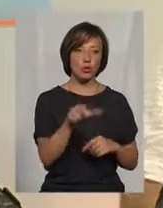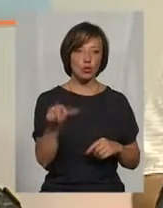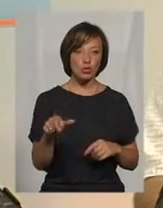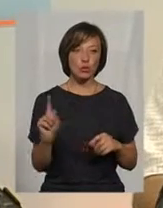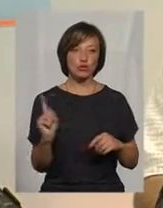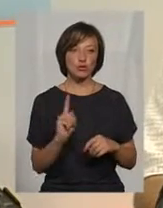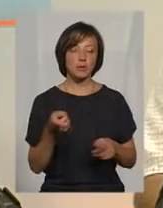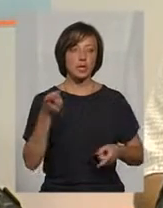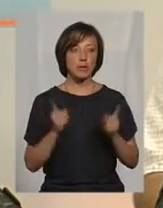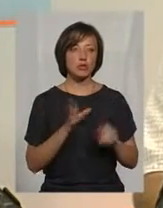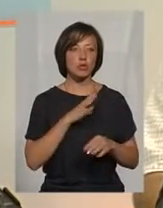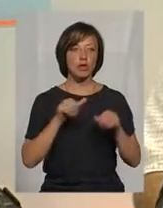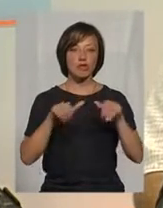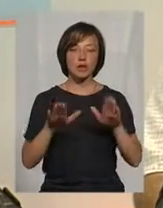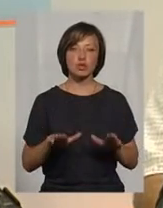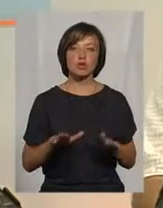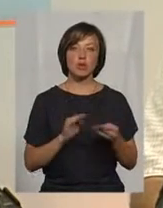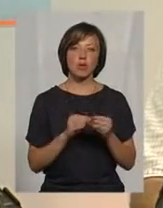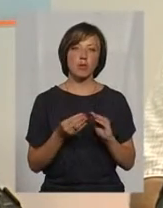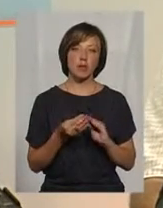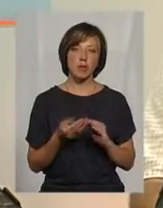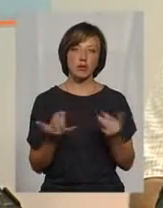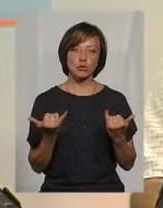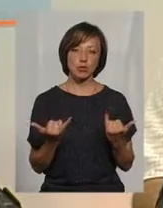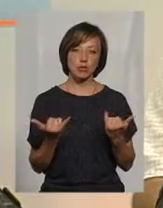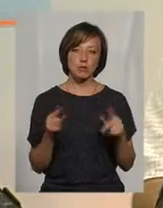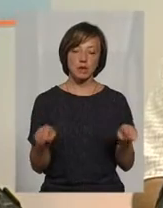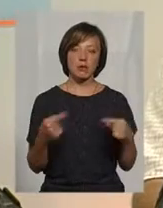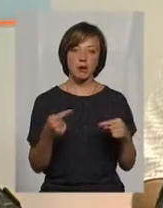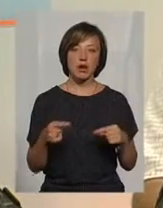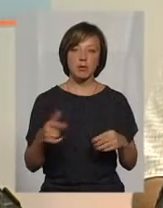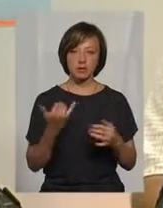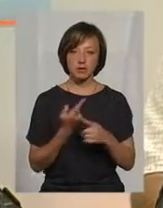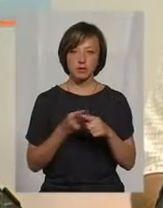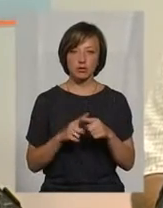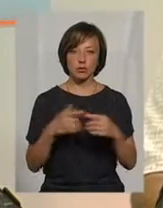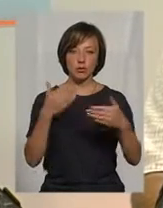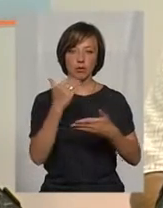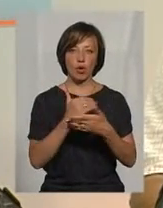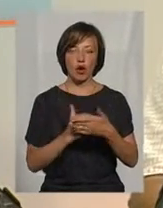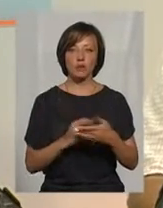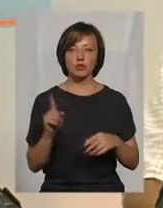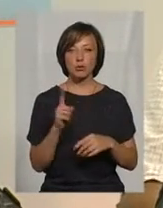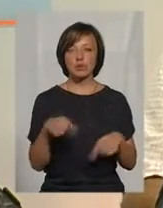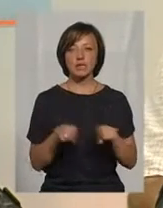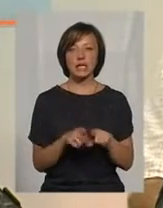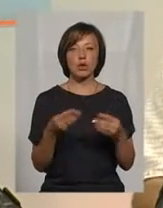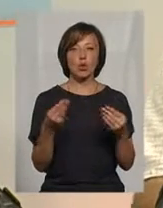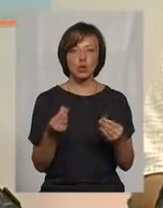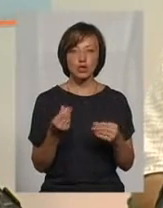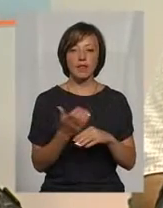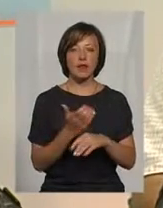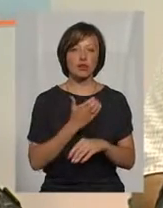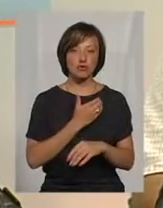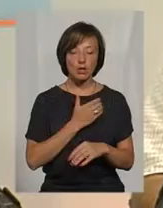дійсно була вирішена ця проблематика, яку ми сьогодні піднімаємо на телепередачі, про те, щоб все-таки кошти надійшли,